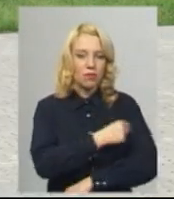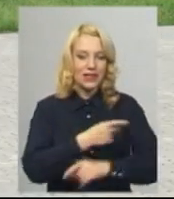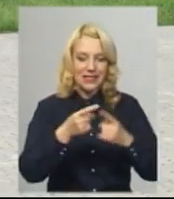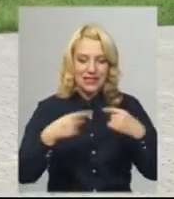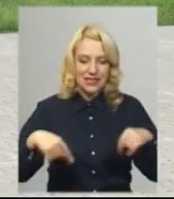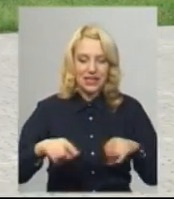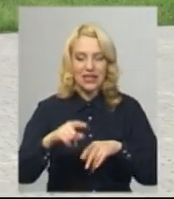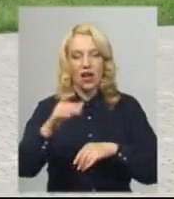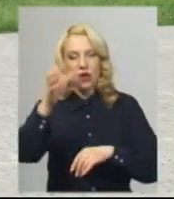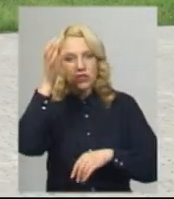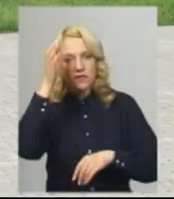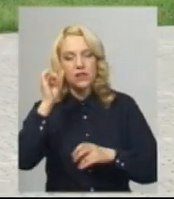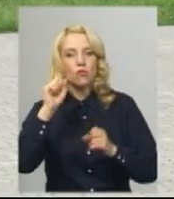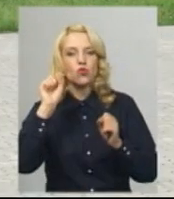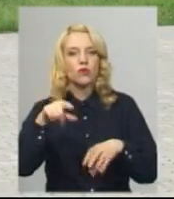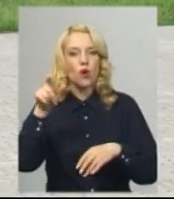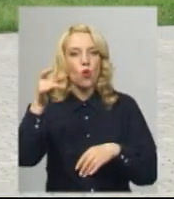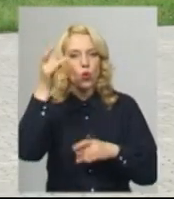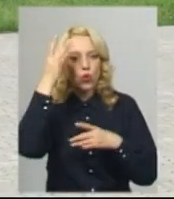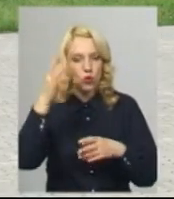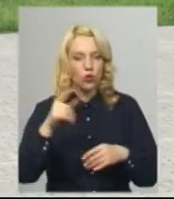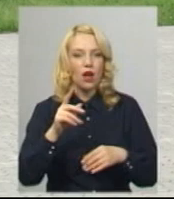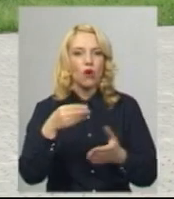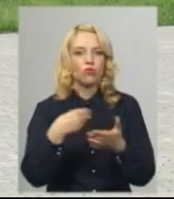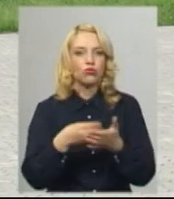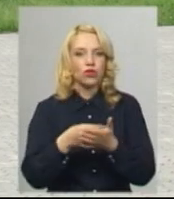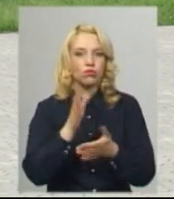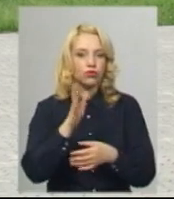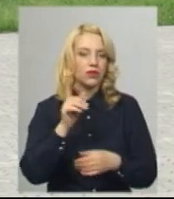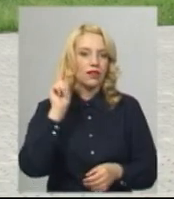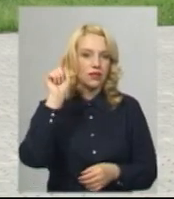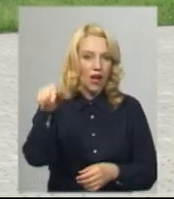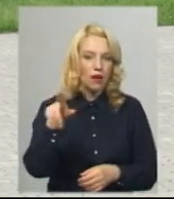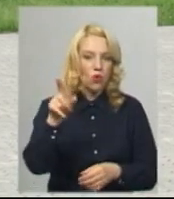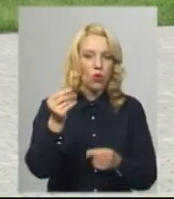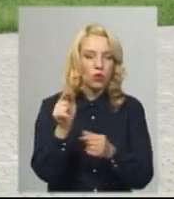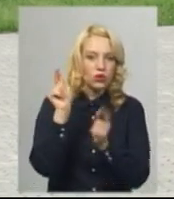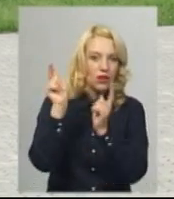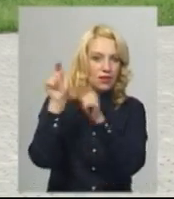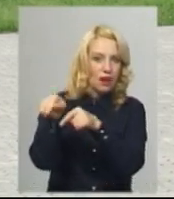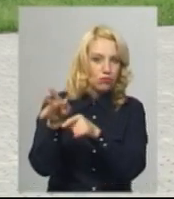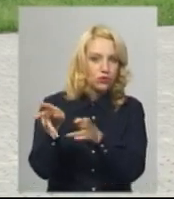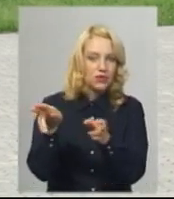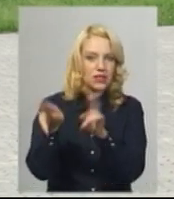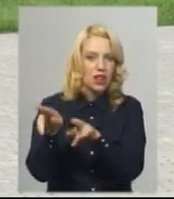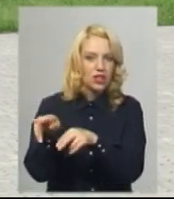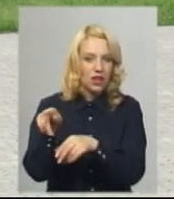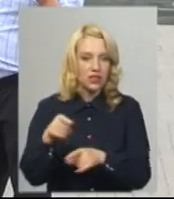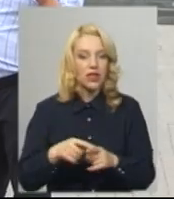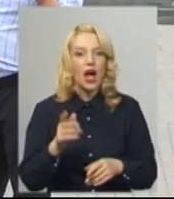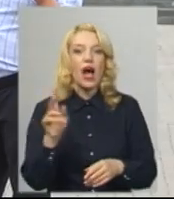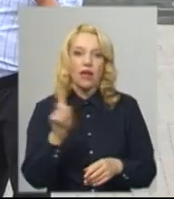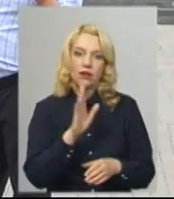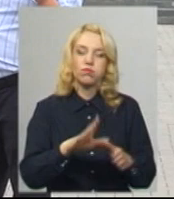культура. Тобто, бюджет буде там, буде префект, який буде зупиняти всі ці проекти, гроші будуть залишатися там, які буде сплачувати Славути. За